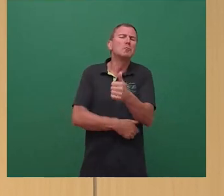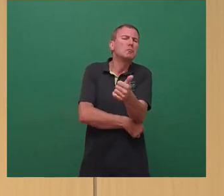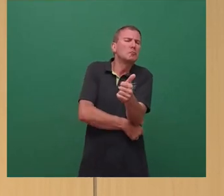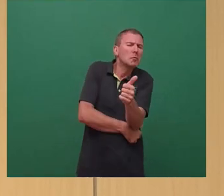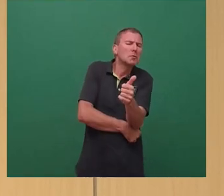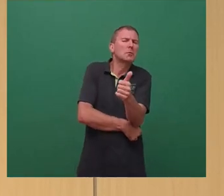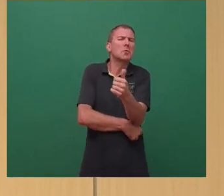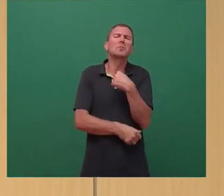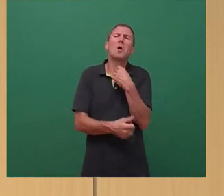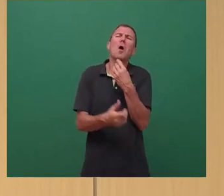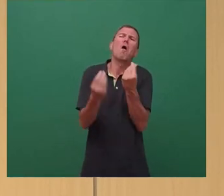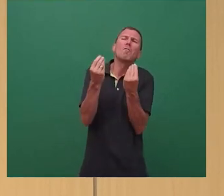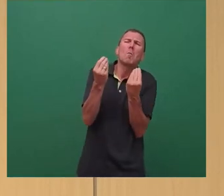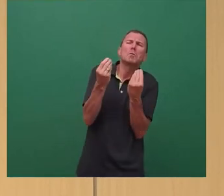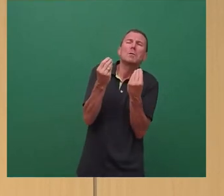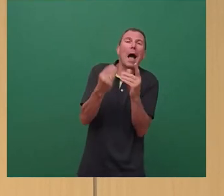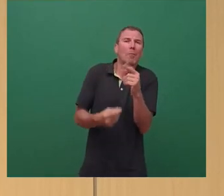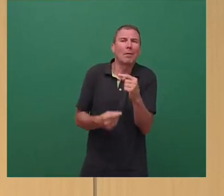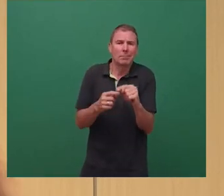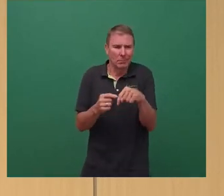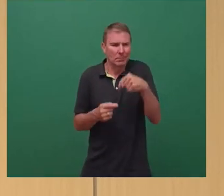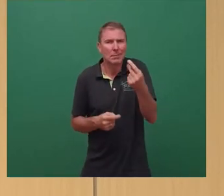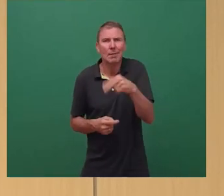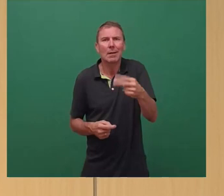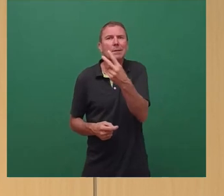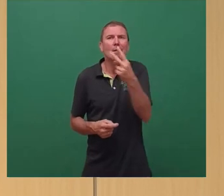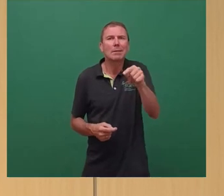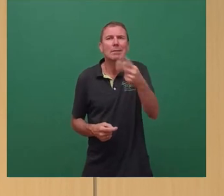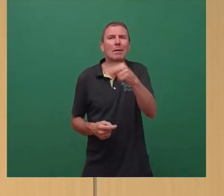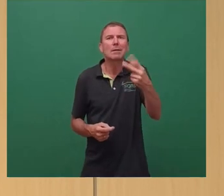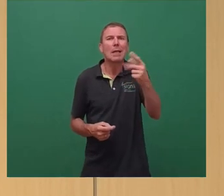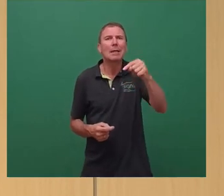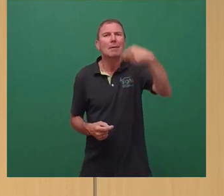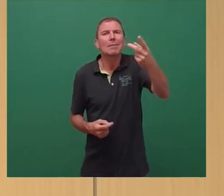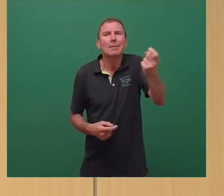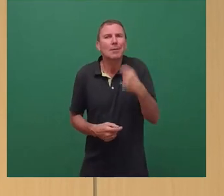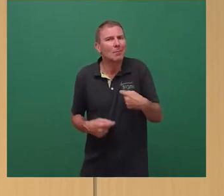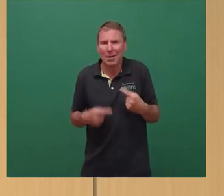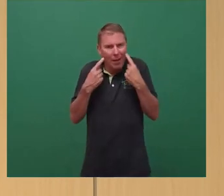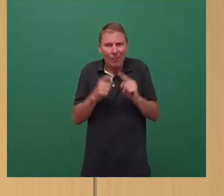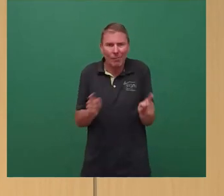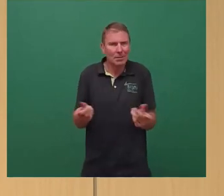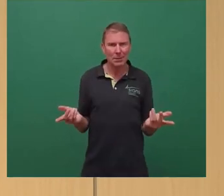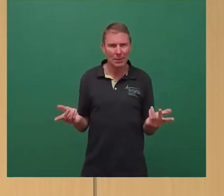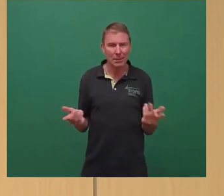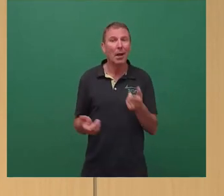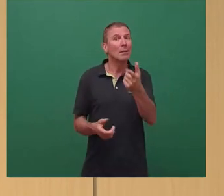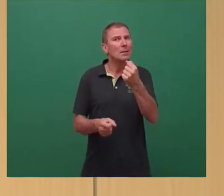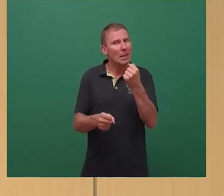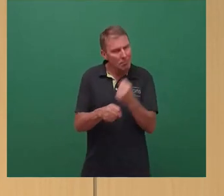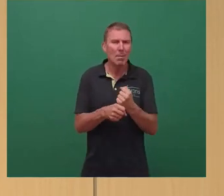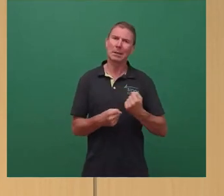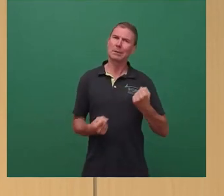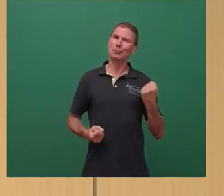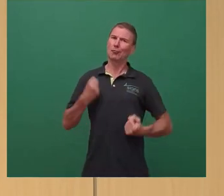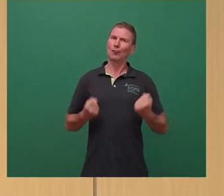aufstellen. Wir wissen eigentlich nicht, wie das im Jahr 2022, 2023 wirklich abläuft. Und das macht es, glaube ich, durchaus schwierig,